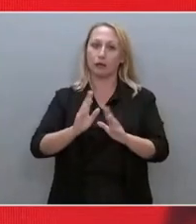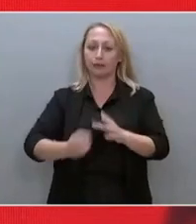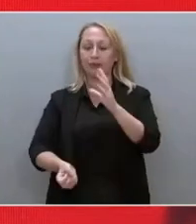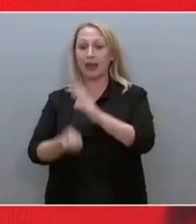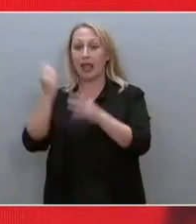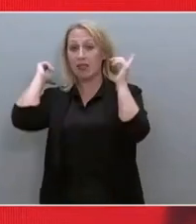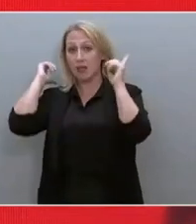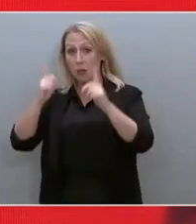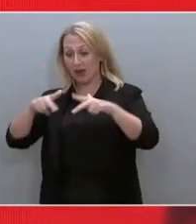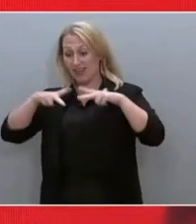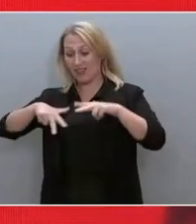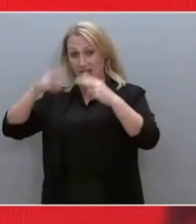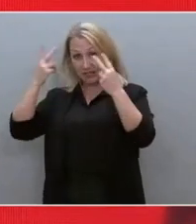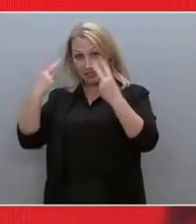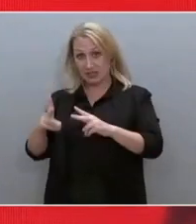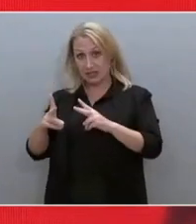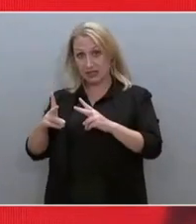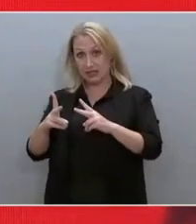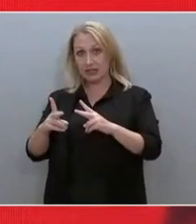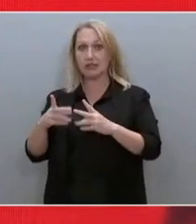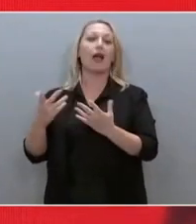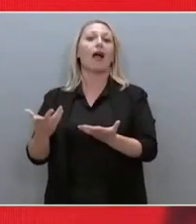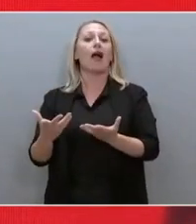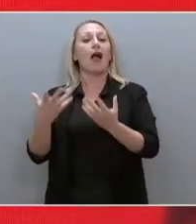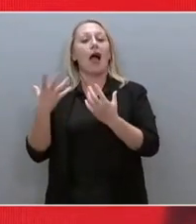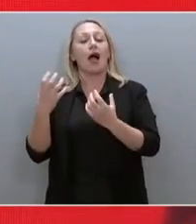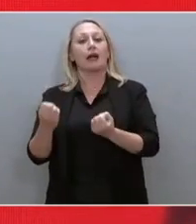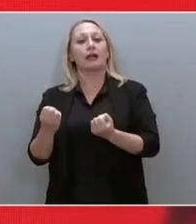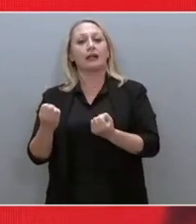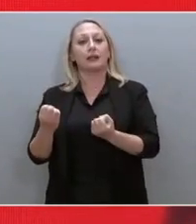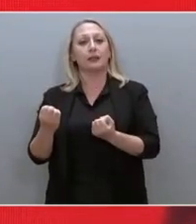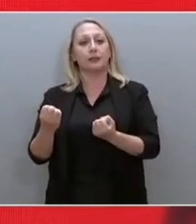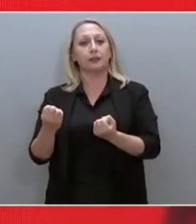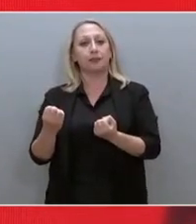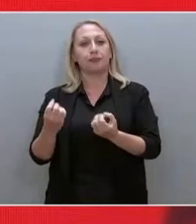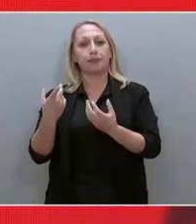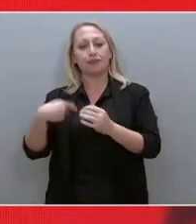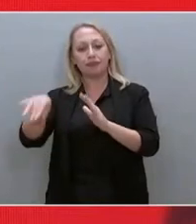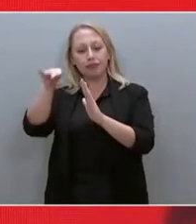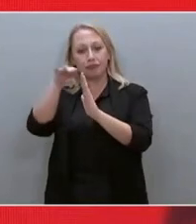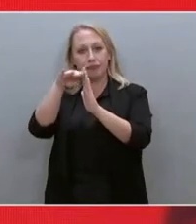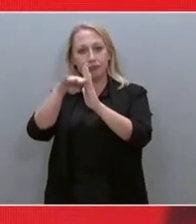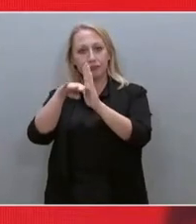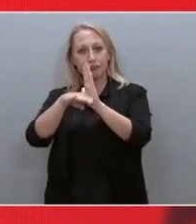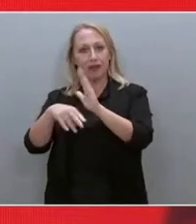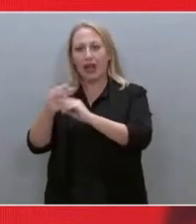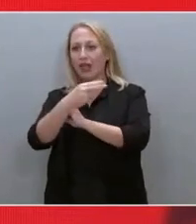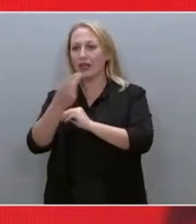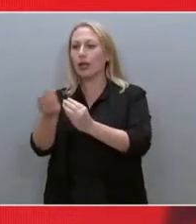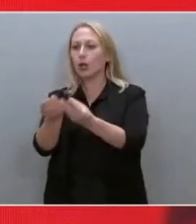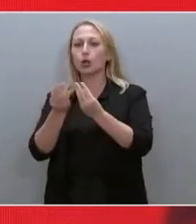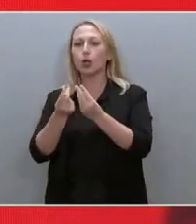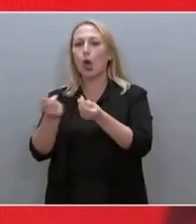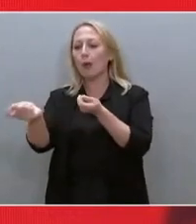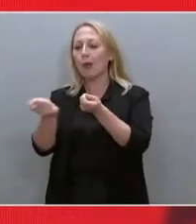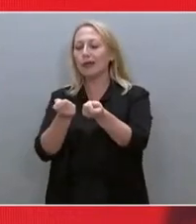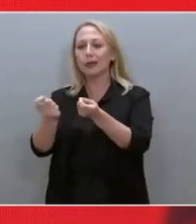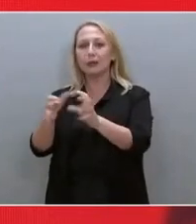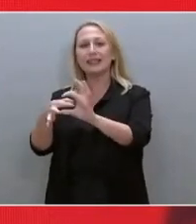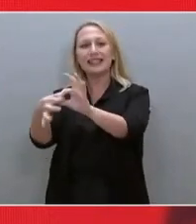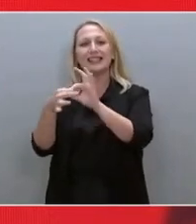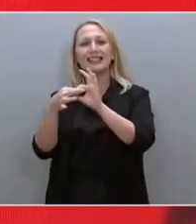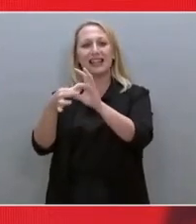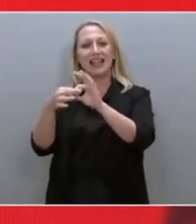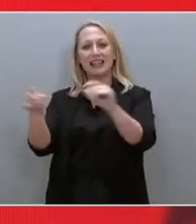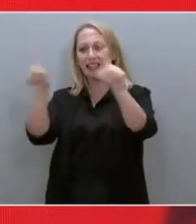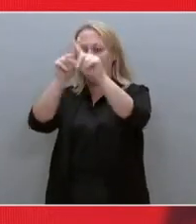ένα πλαίσιο πολύ συγκεκριμένο σε σχέση με τα μέσα μαζικής ενημέρωσης, αυστηρού